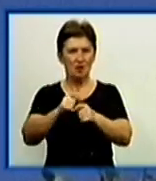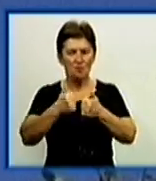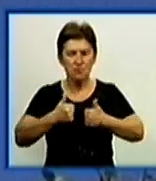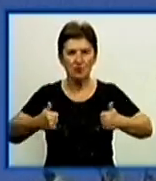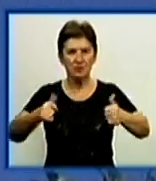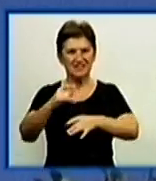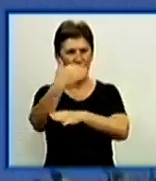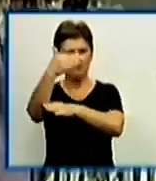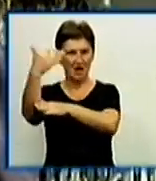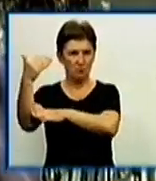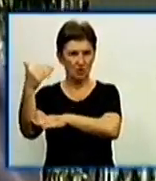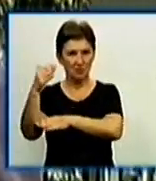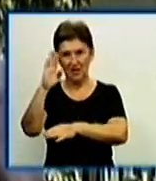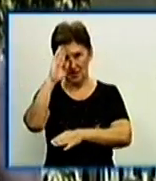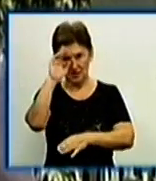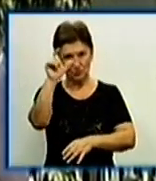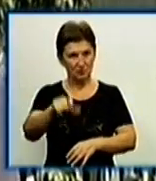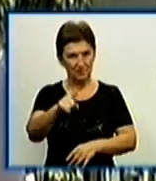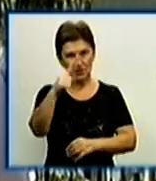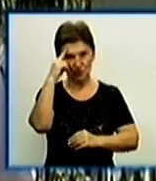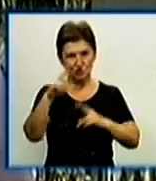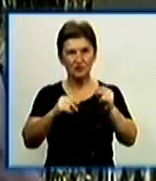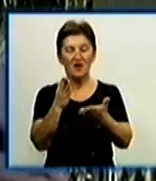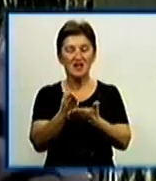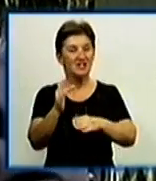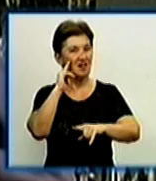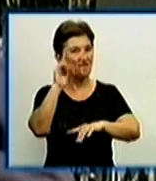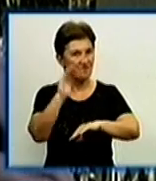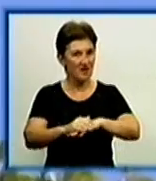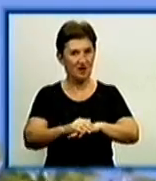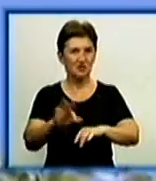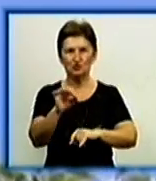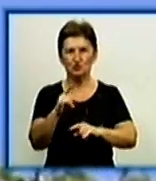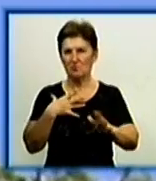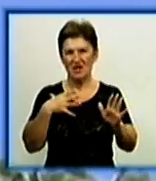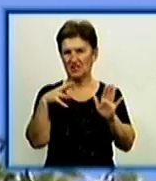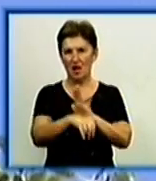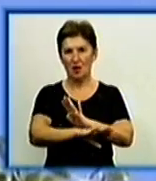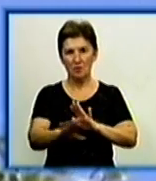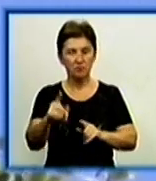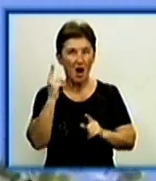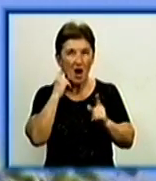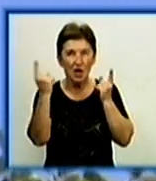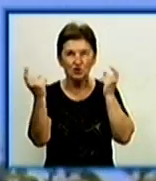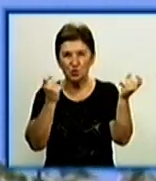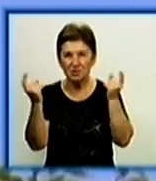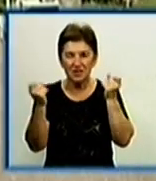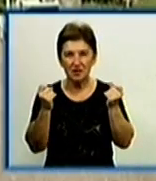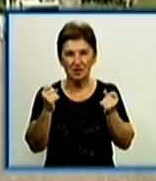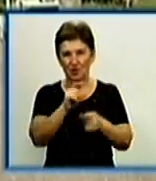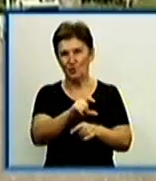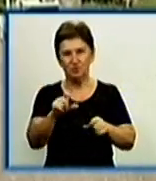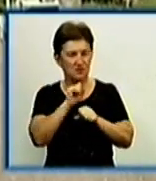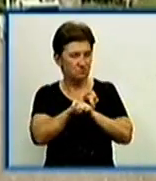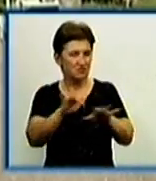із прапором на тополі. Чоловік вважає, що є факти, які спростовують докази про загибель Максима. А чутки, які розносять люди, на його думку,